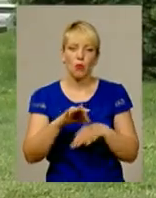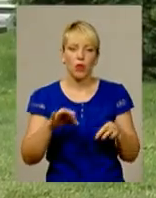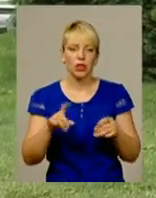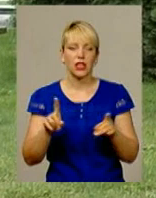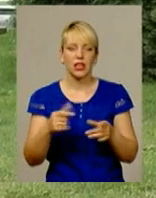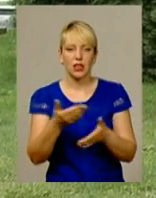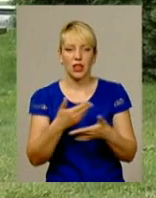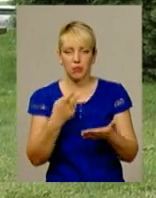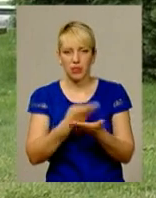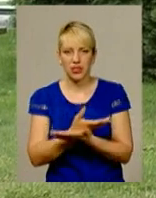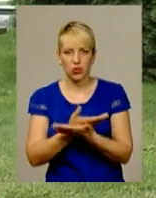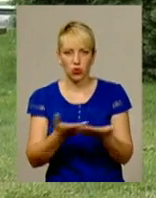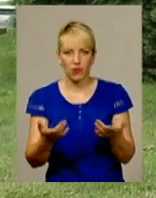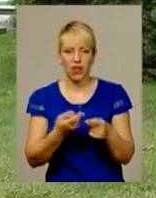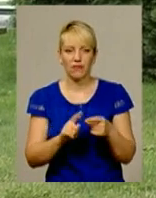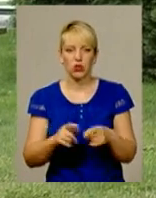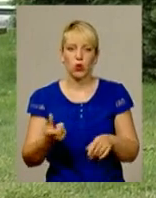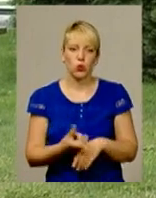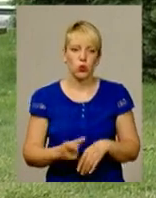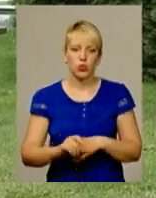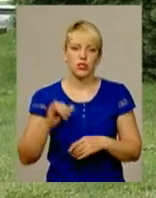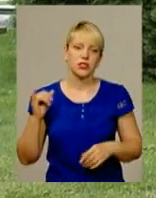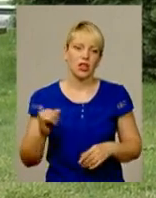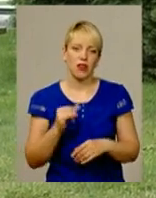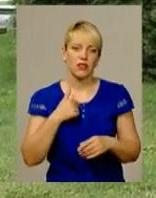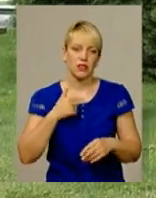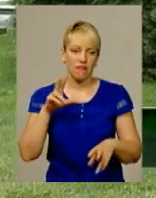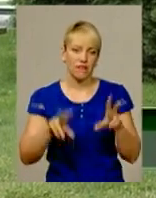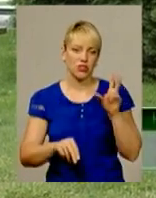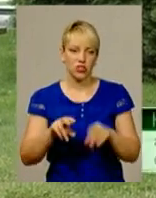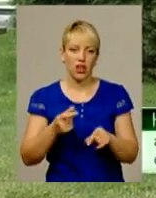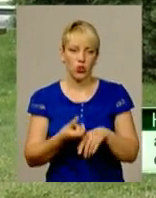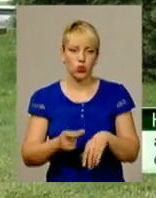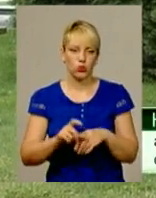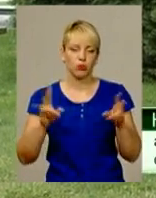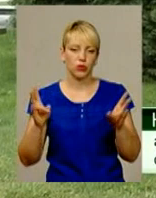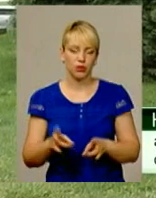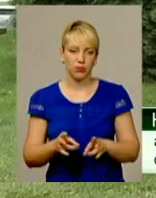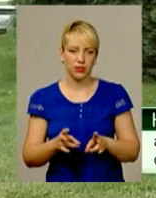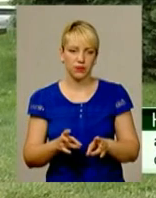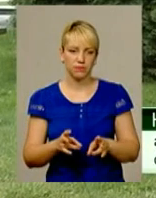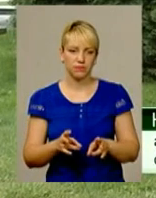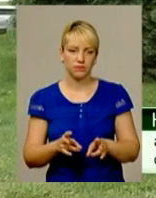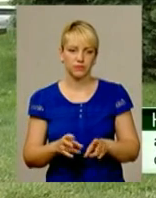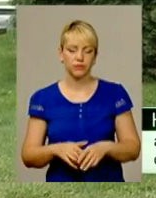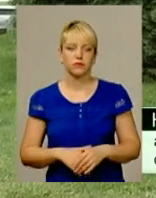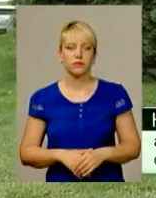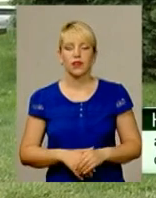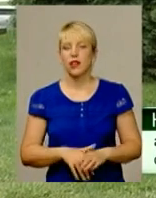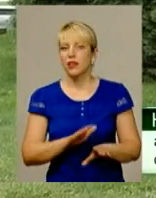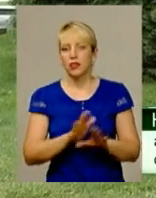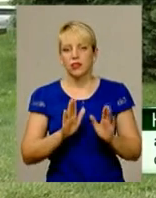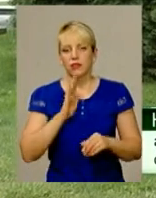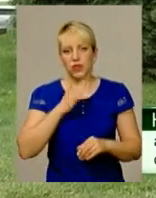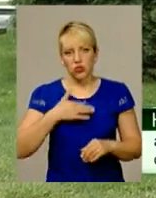презентували, дуже цікавий і я вважаю, що дуже потрібний не тільки в